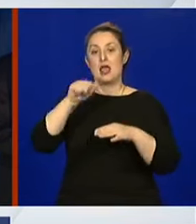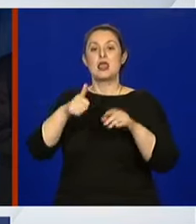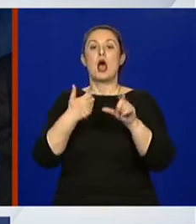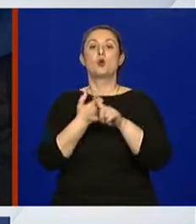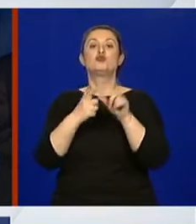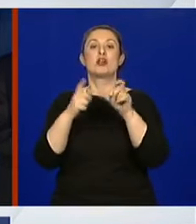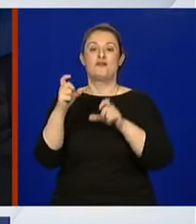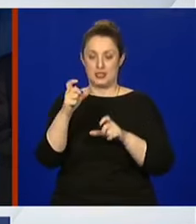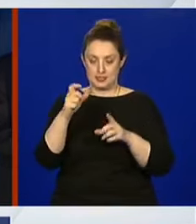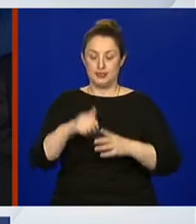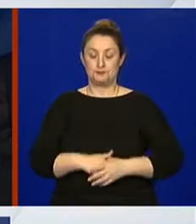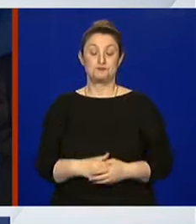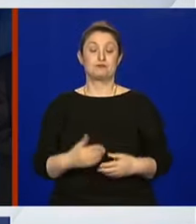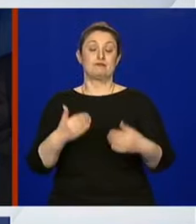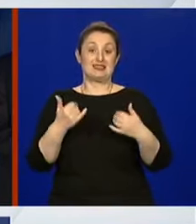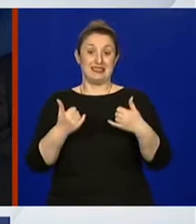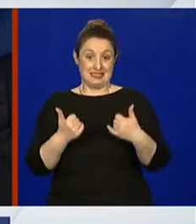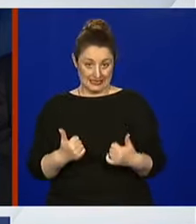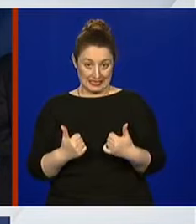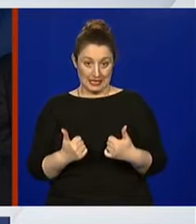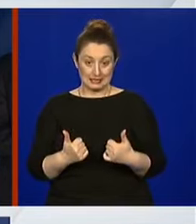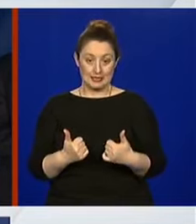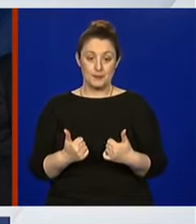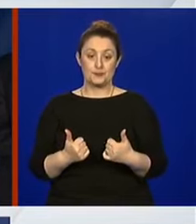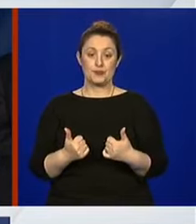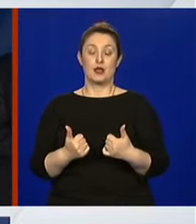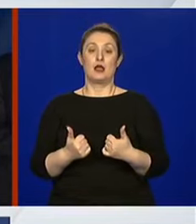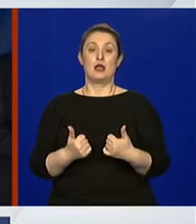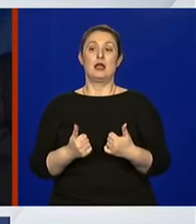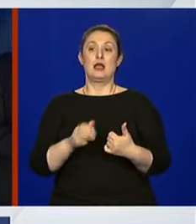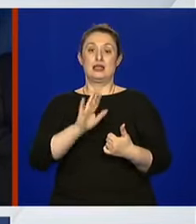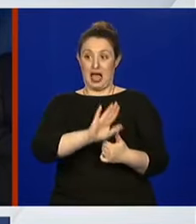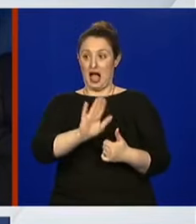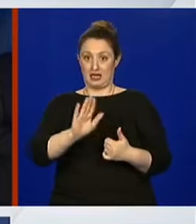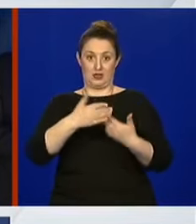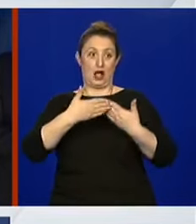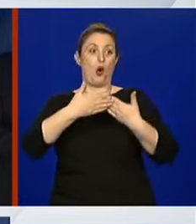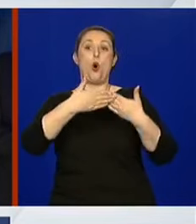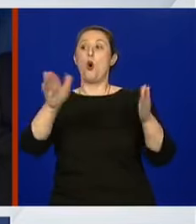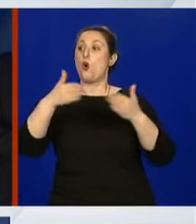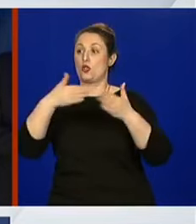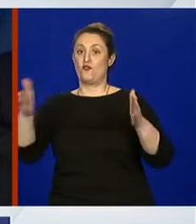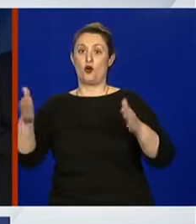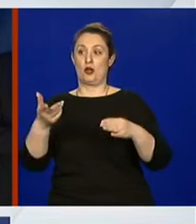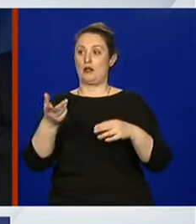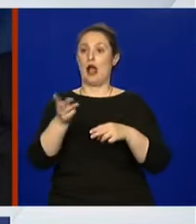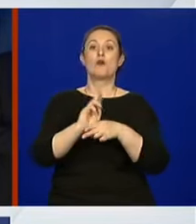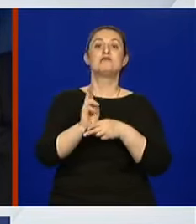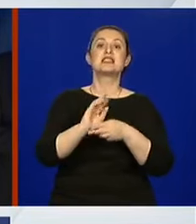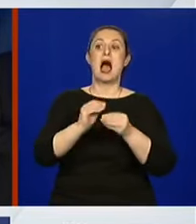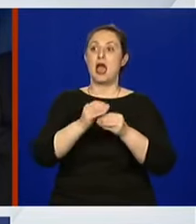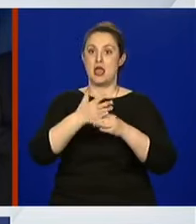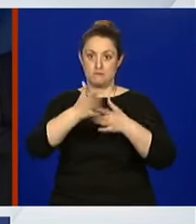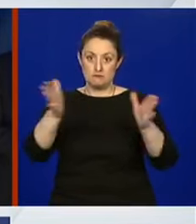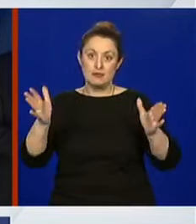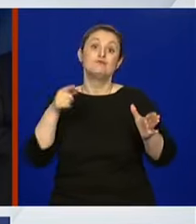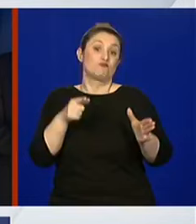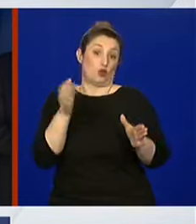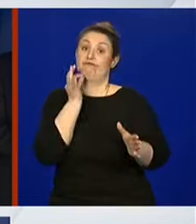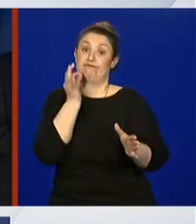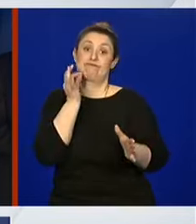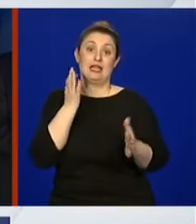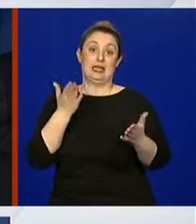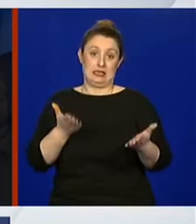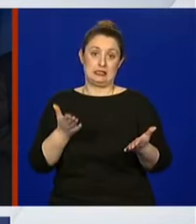Dakle, u ovom trenutku mi možemo reći da je održavanje takvih otvorenih sajmova u ovom trenutku rizik i mi nećemo